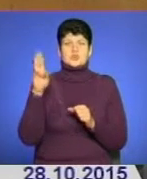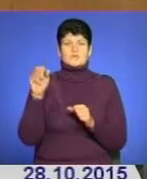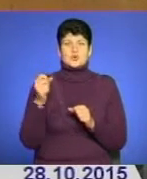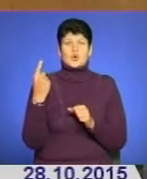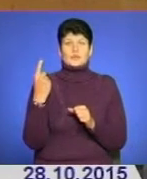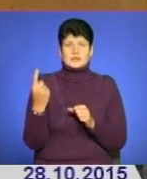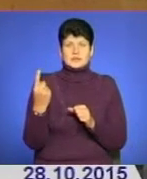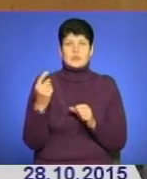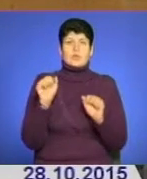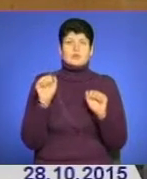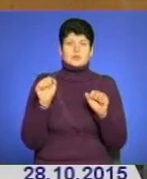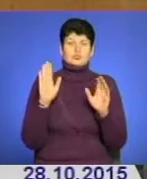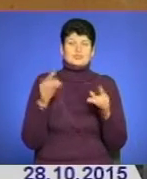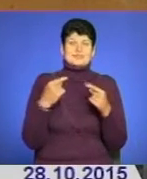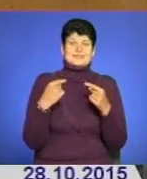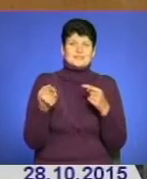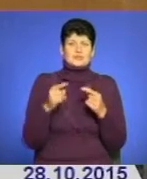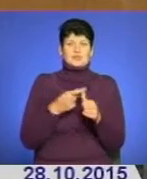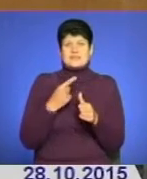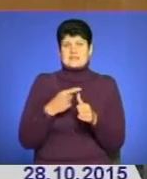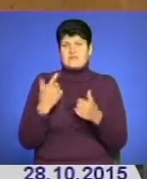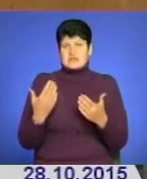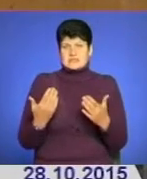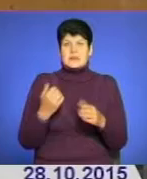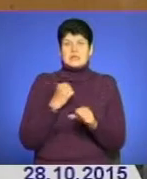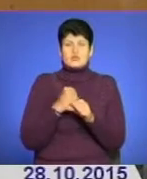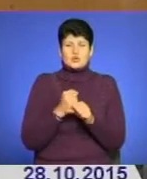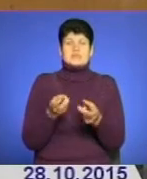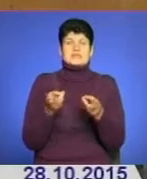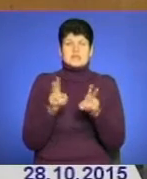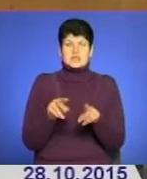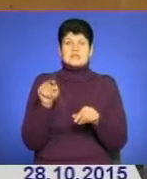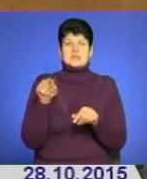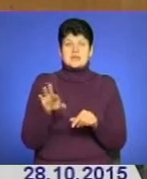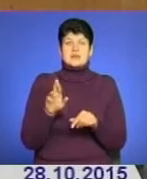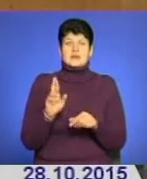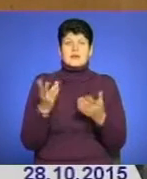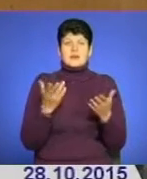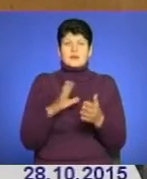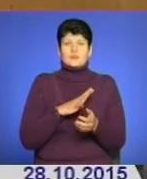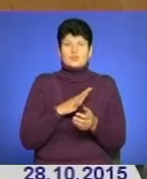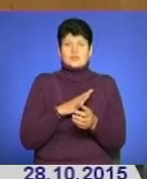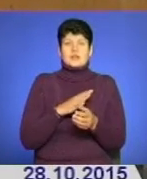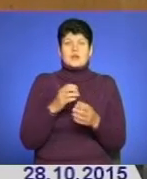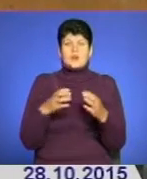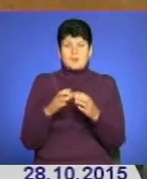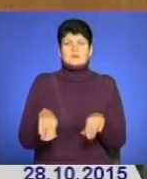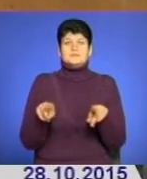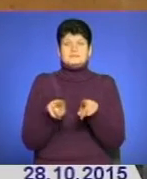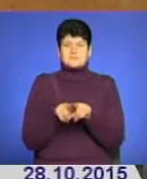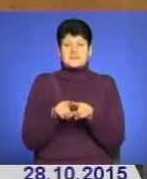Тепер трошки він буде, можливо, по-іншому називатись. Але робота залишається та, яка була, команда залишається практично та сама.